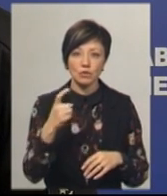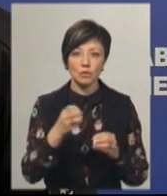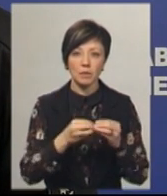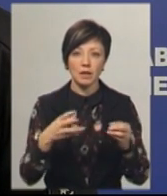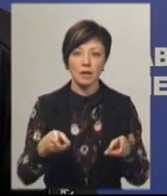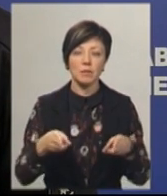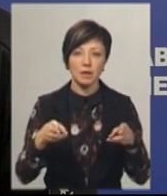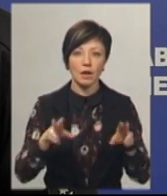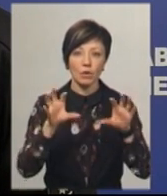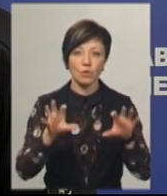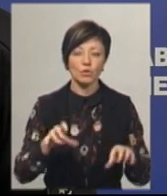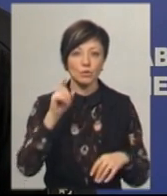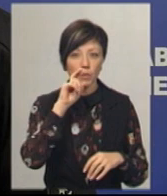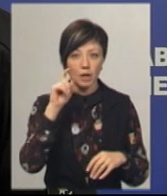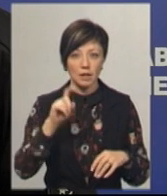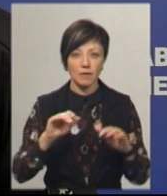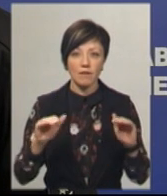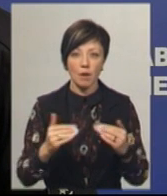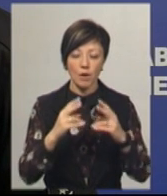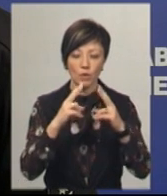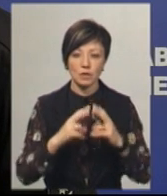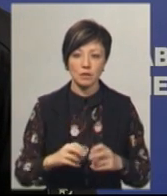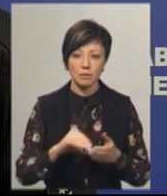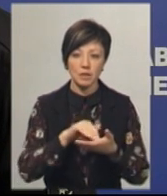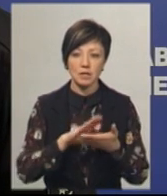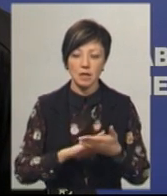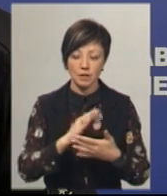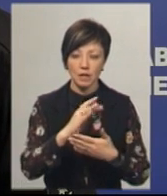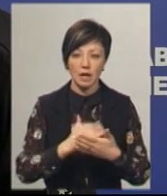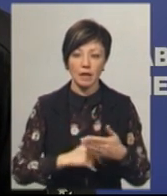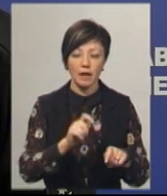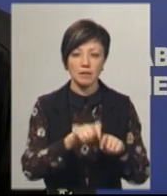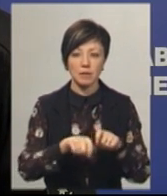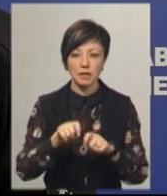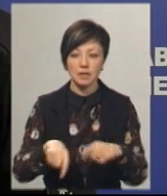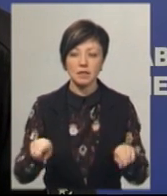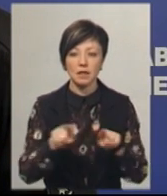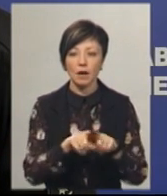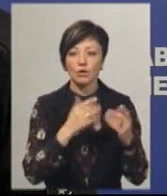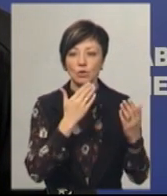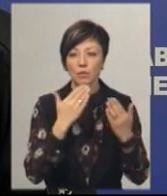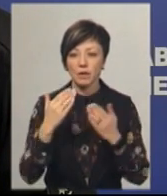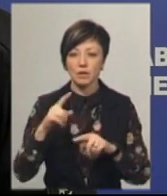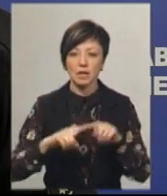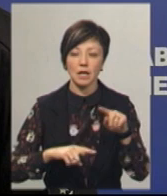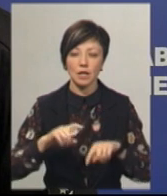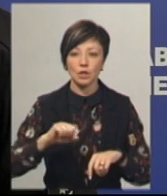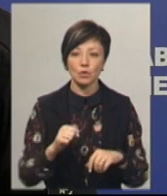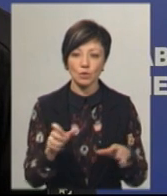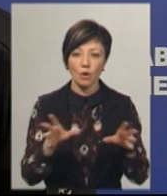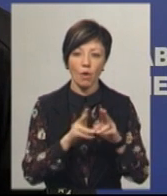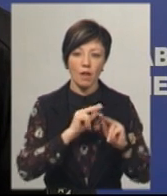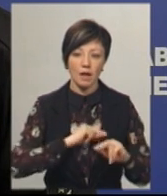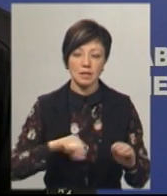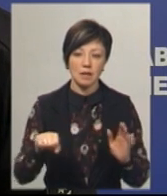Кримінального кодексу України. В рамках розслідування призначили цілий ряд експертиз. Також опитуються рідні, друзі та колеги